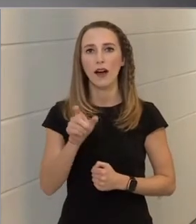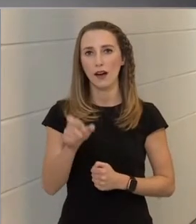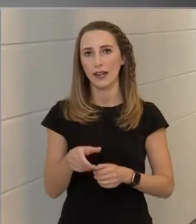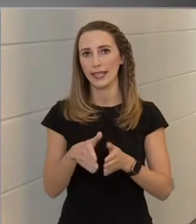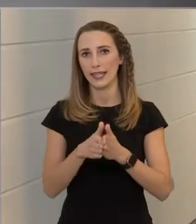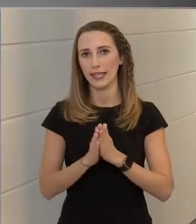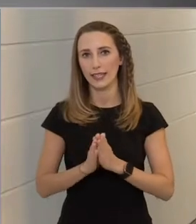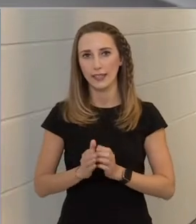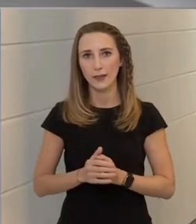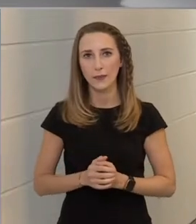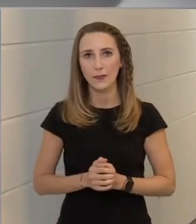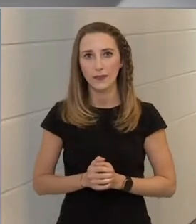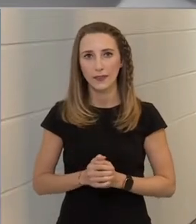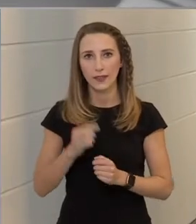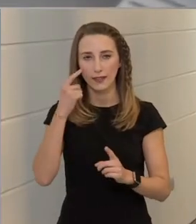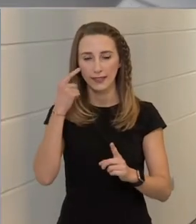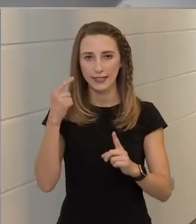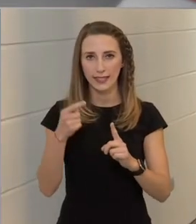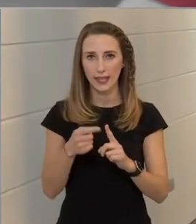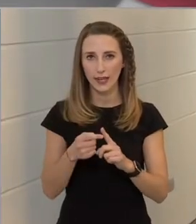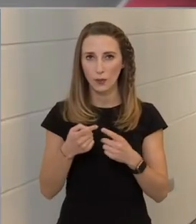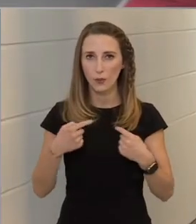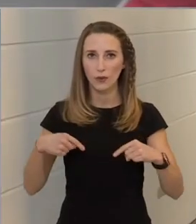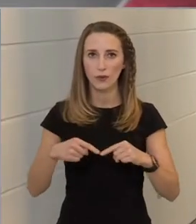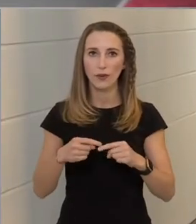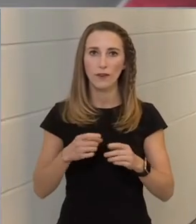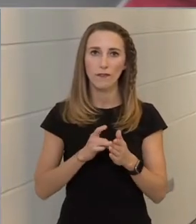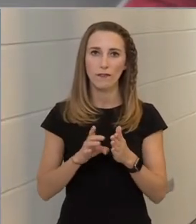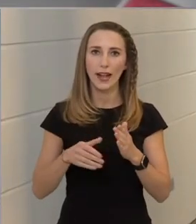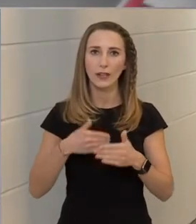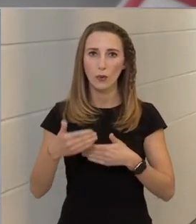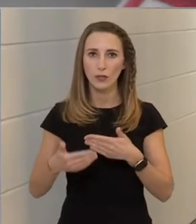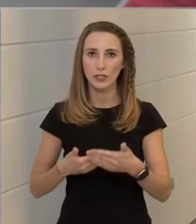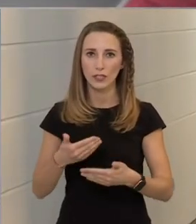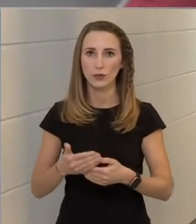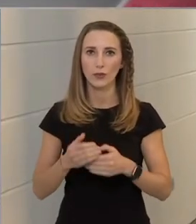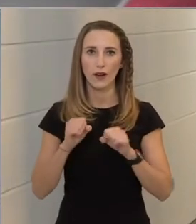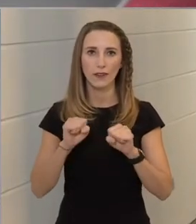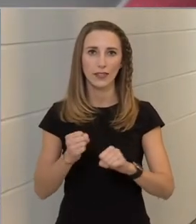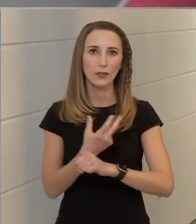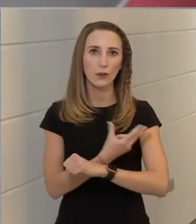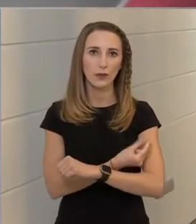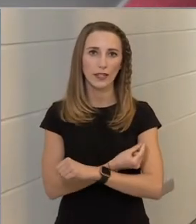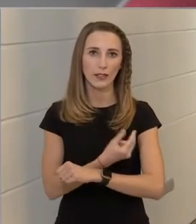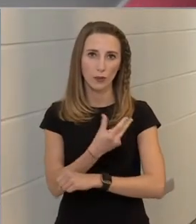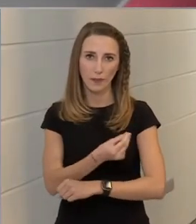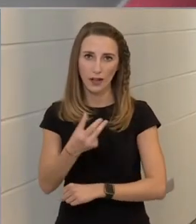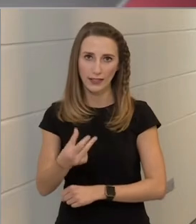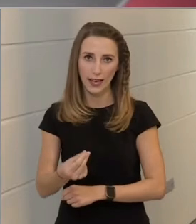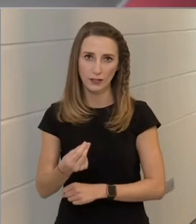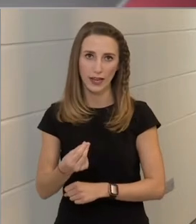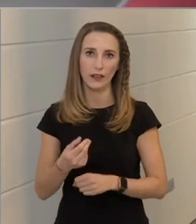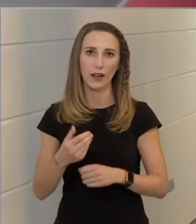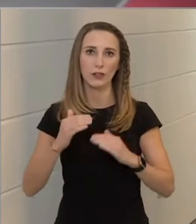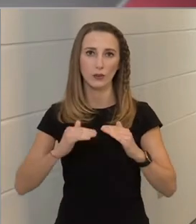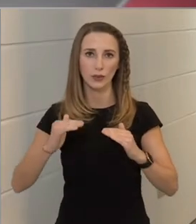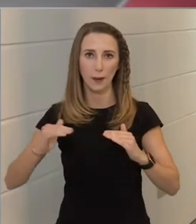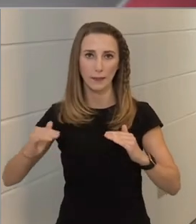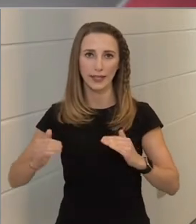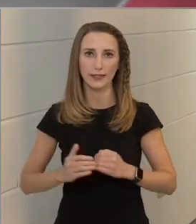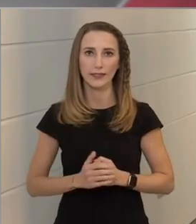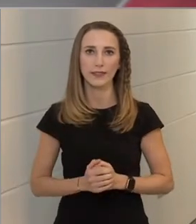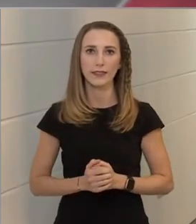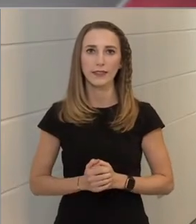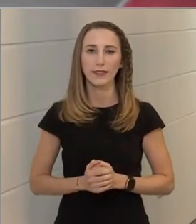kéri. Az a célunk, hogy felgyorsítsuk a védőoltások beadásának az ütemét,